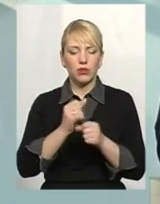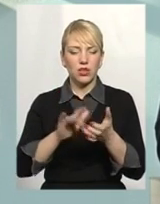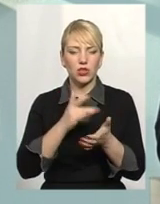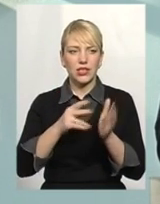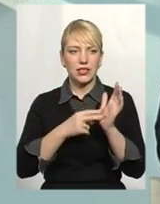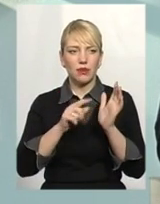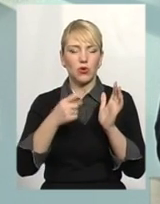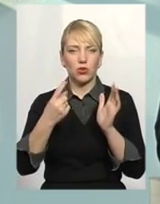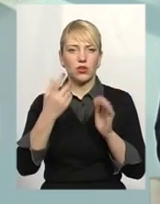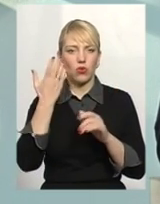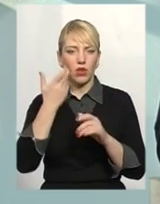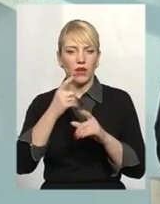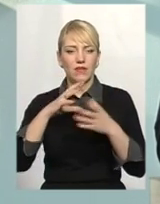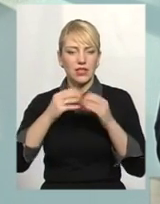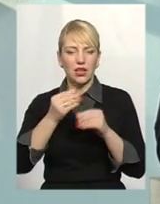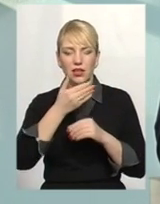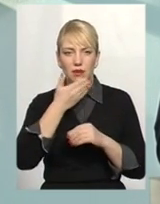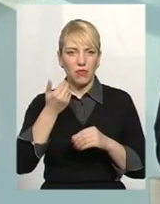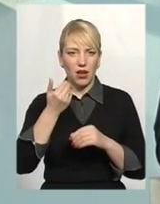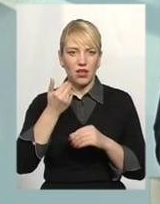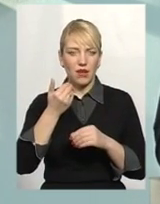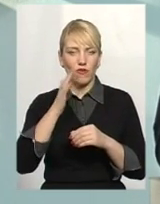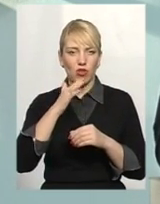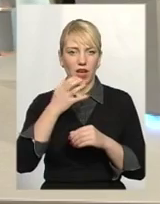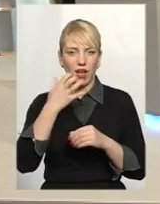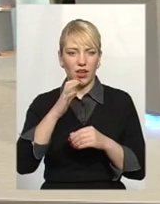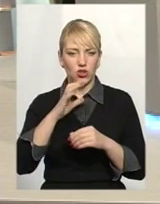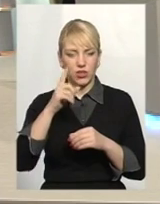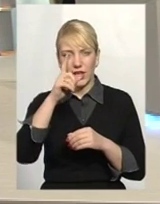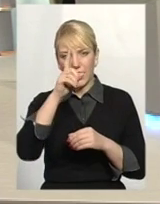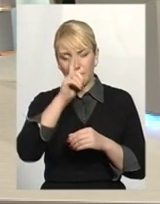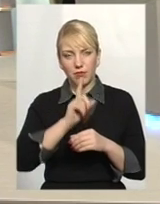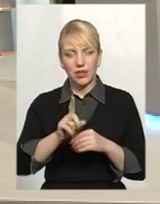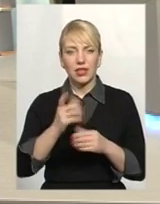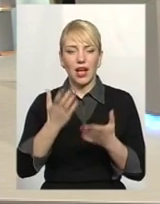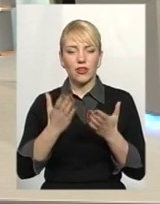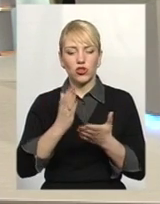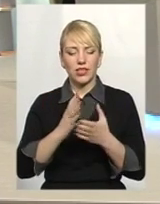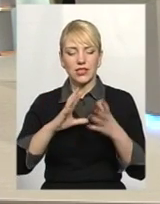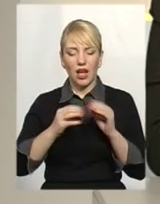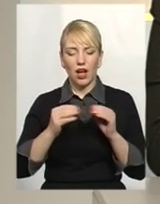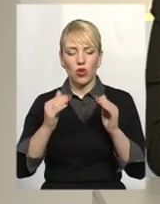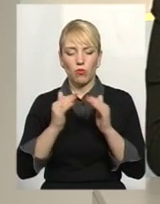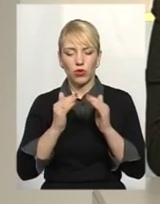відсутнє гаряче водопостачання цілий місяць. А якщо є загальнобудинковий лічильник на газ, от такі перебої з